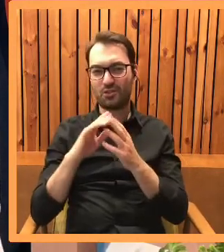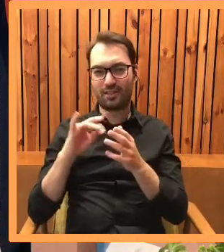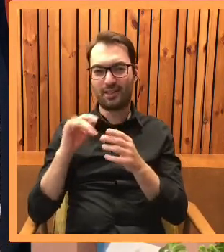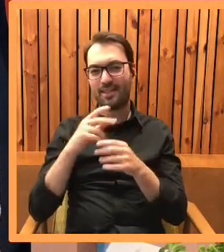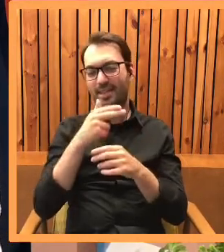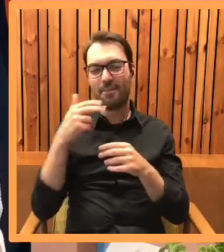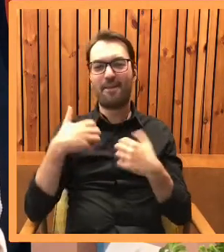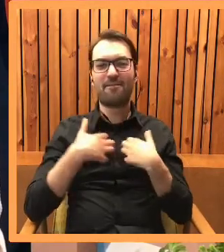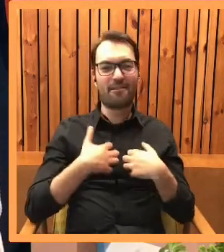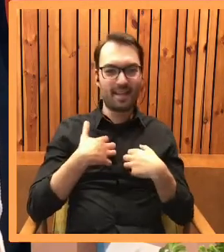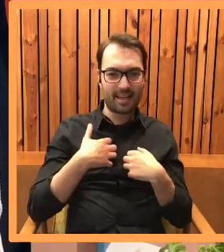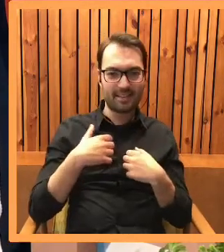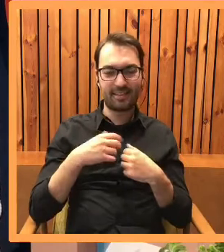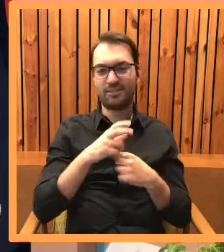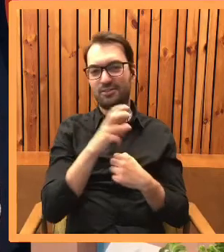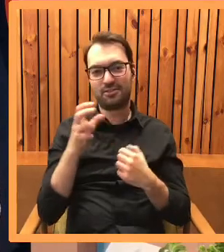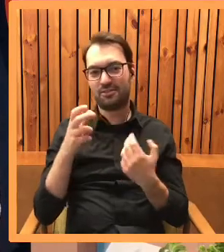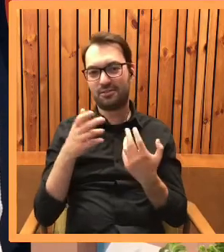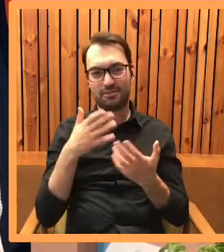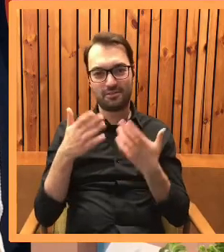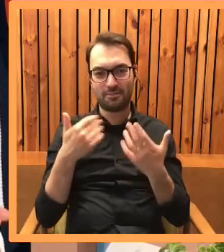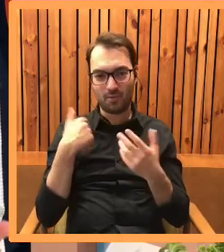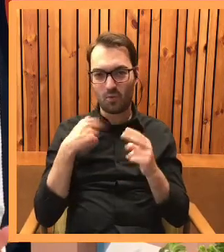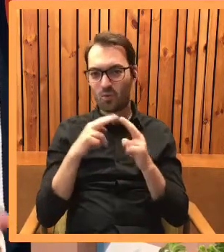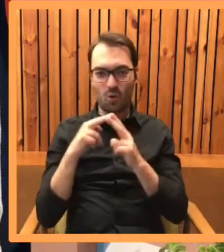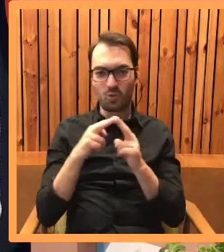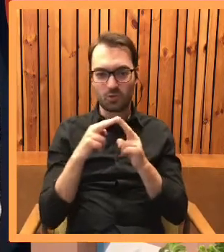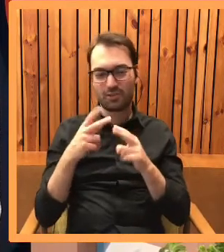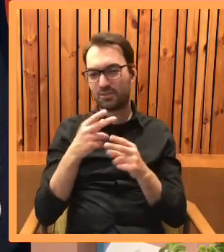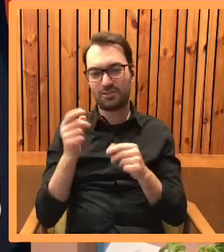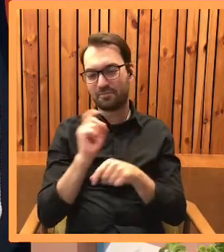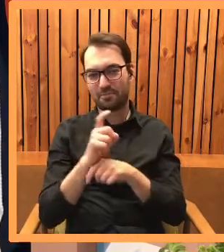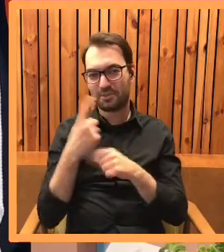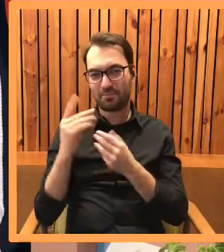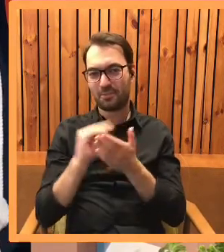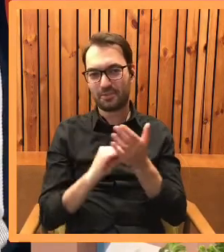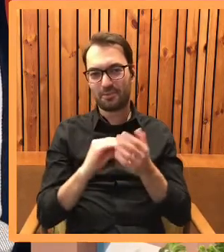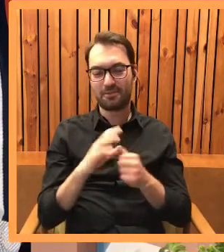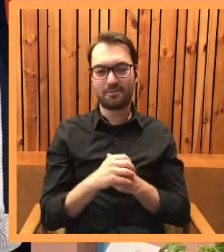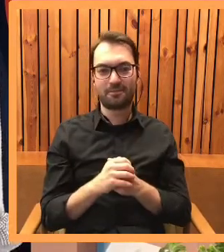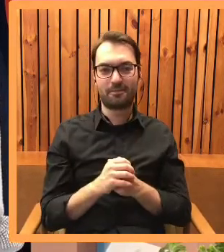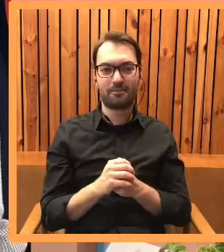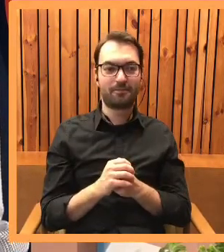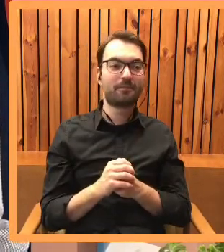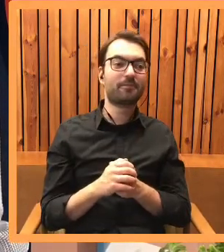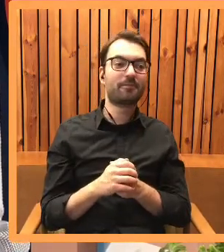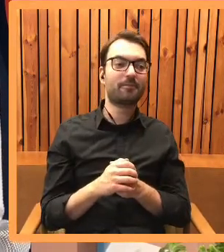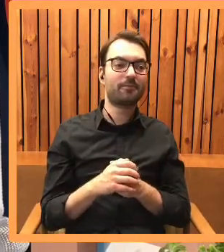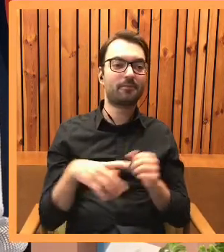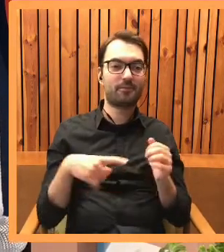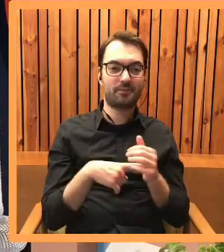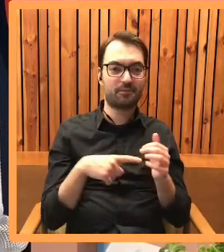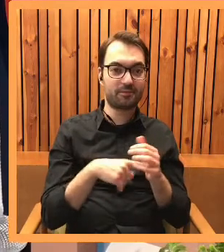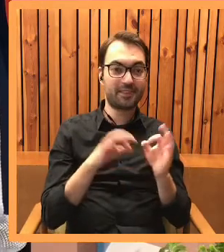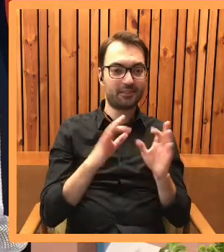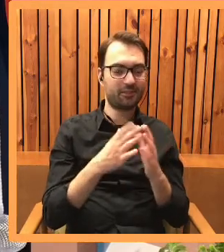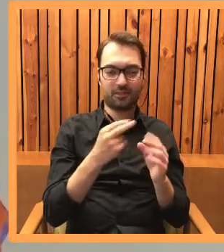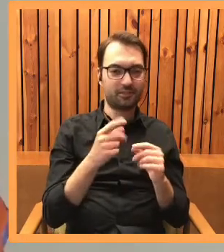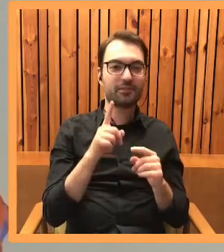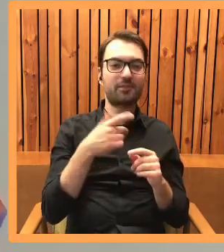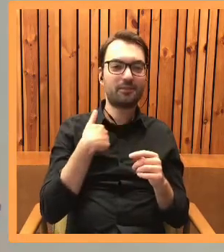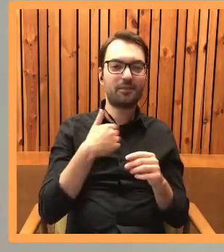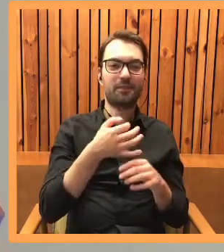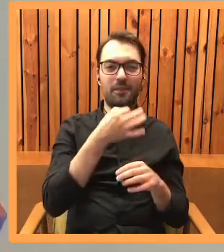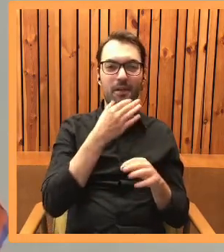weterynarze zajmują. Czy była jakaś taka, była takim konsultantem literackim? Do tej konkretnej książki nie, ale